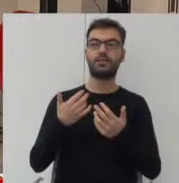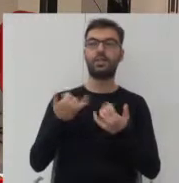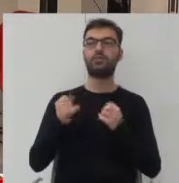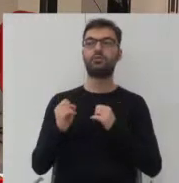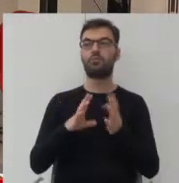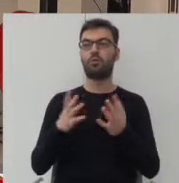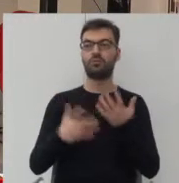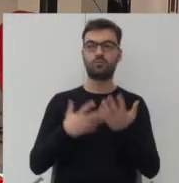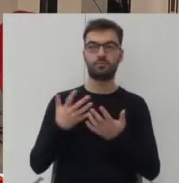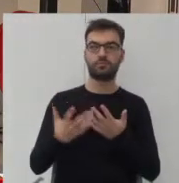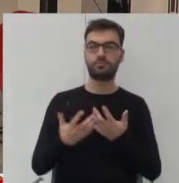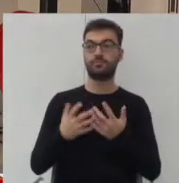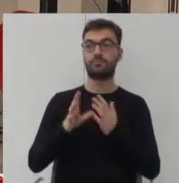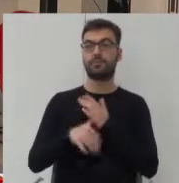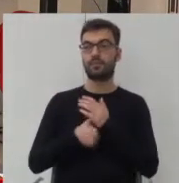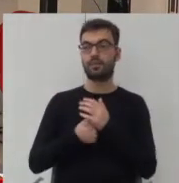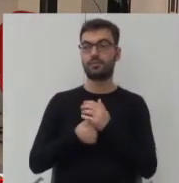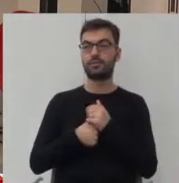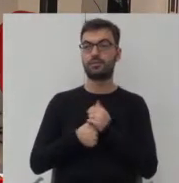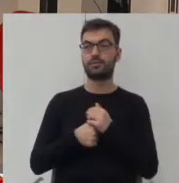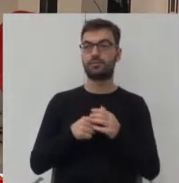właśnie miasto Walisen